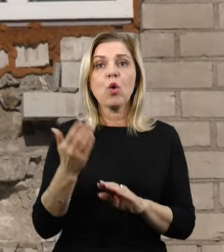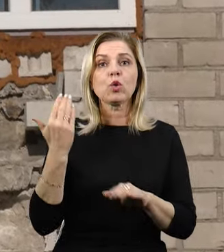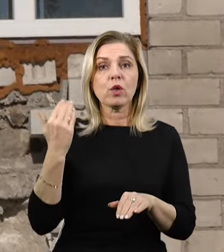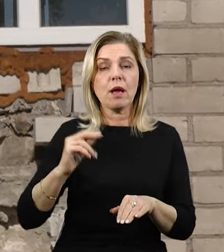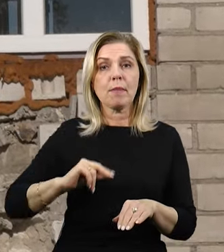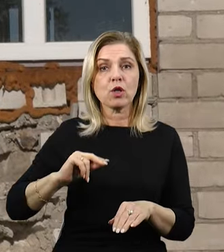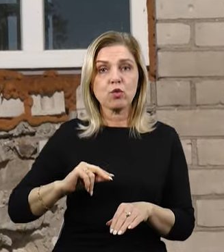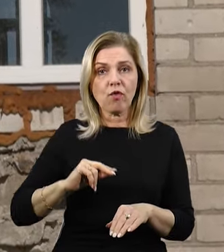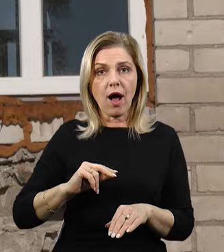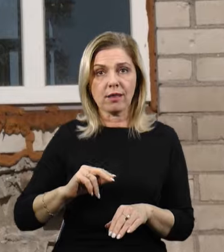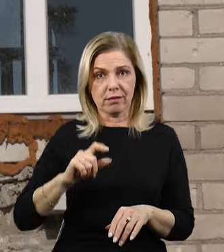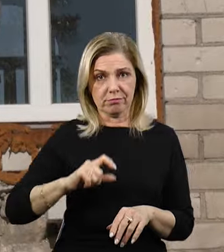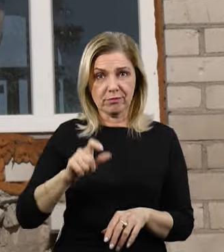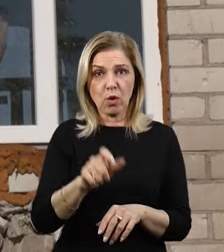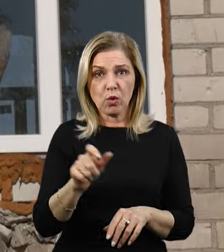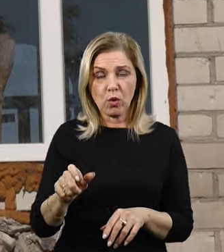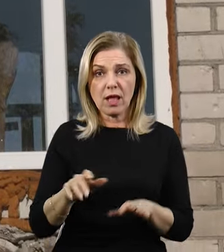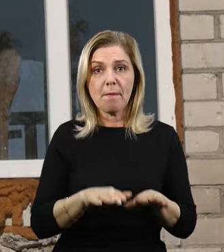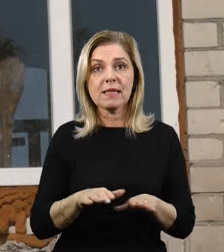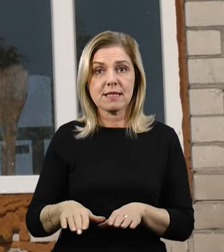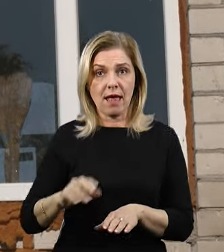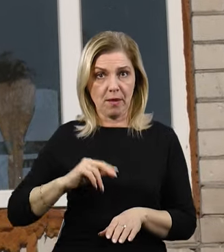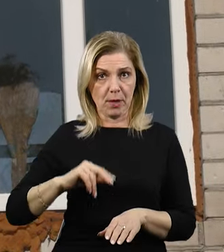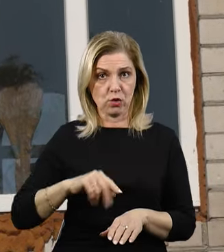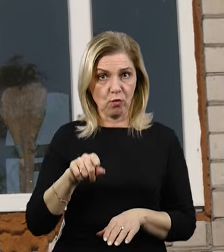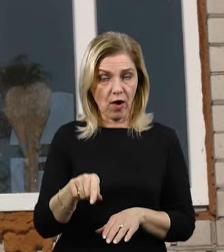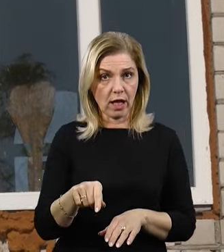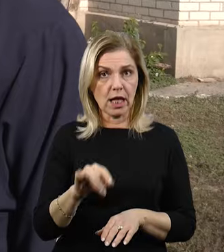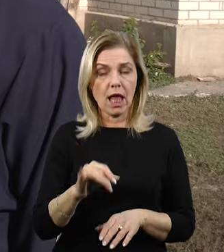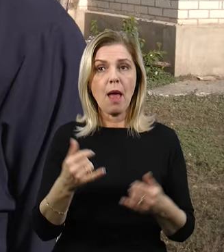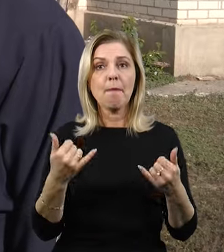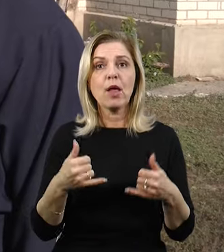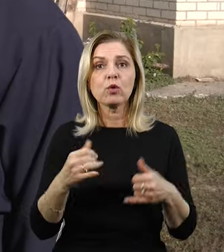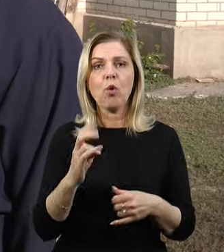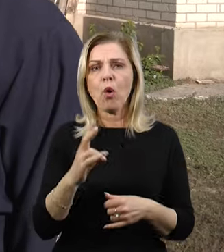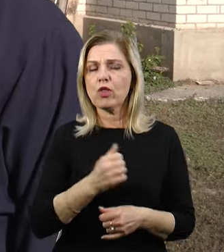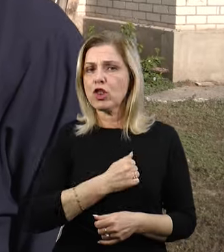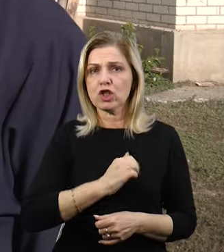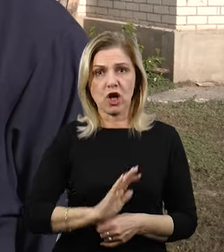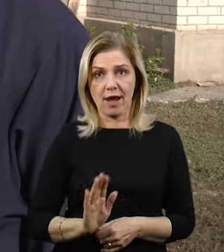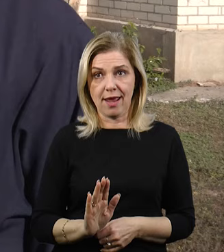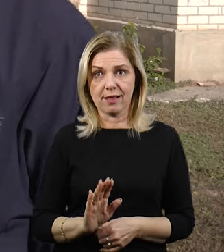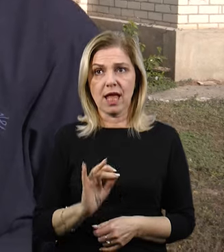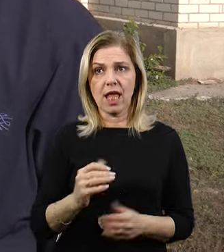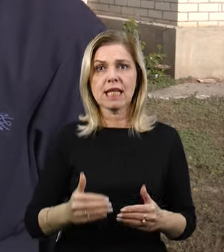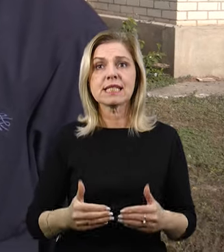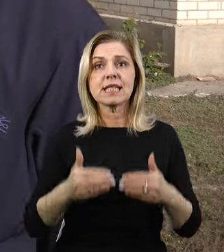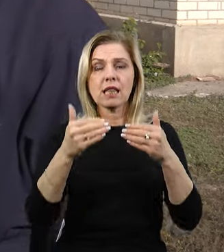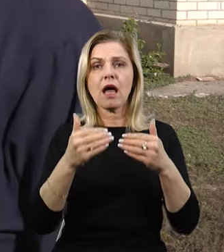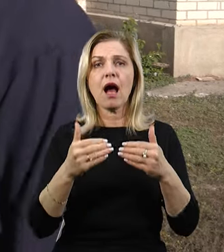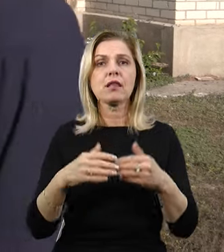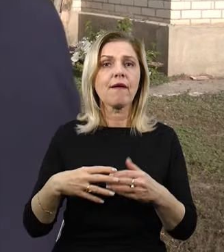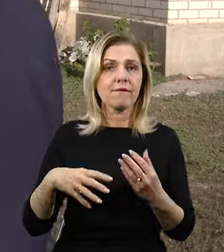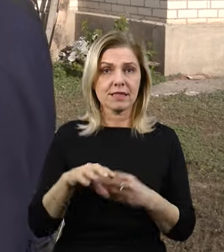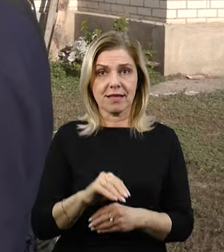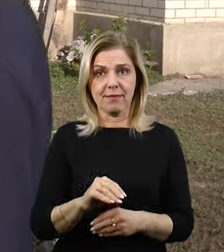працювали працівники місцеві. І бетон не жаліли, нічого не жаліли, стіна груба, все.